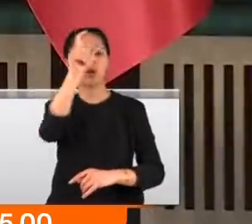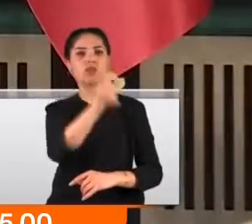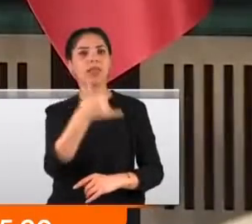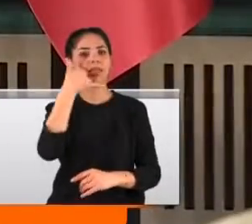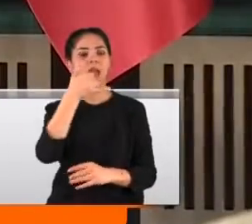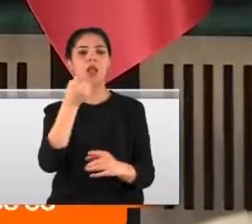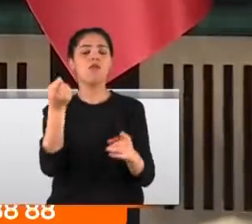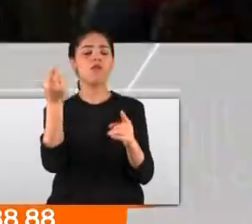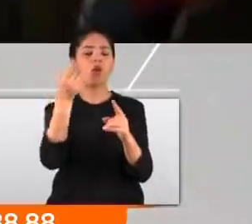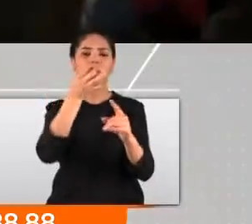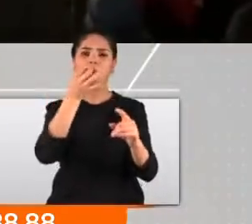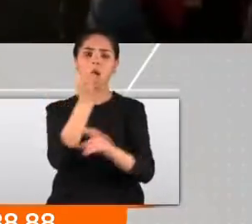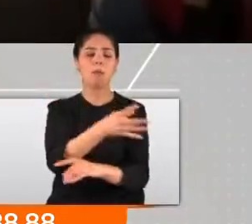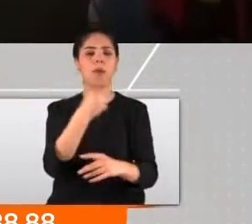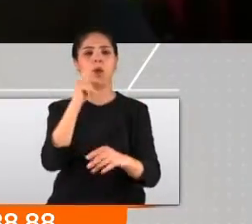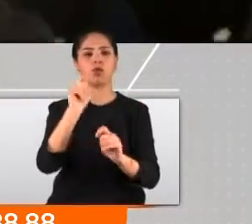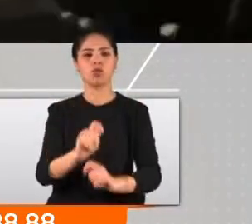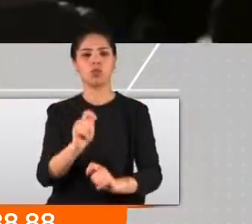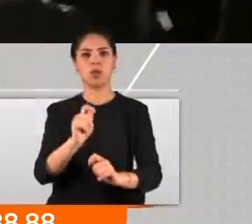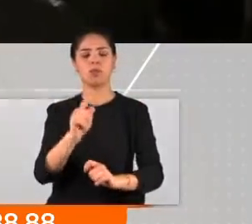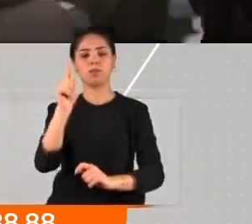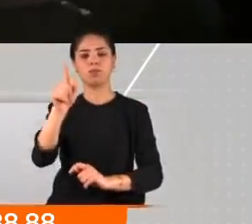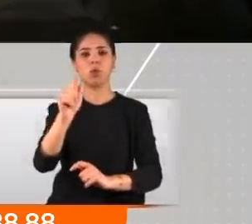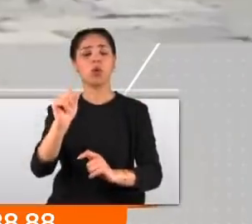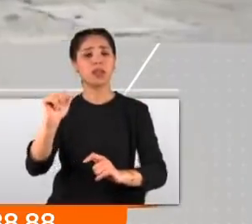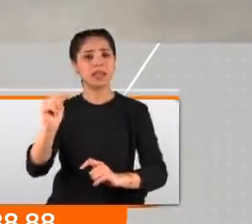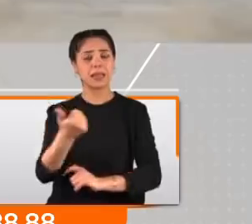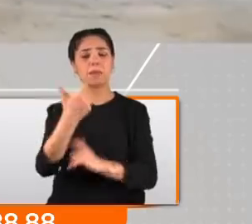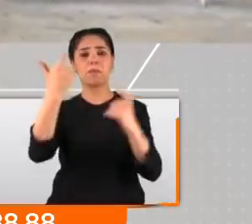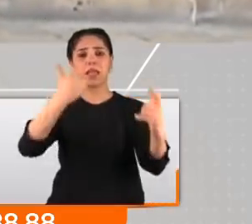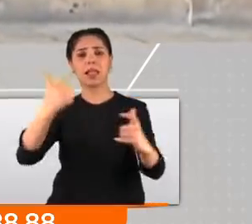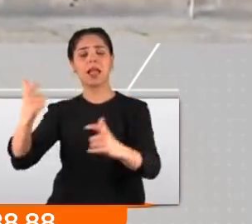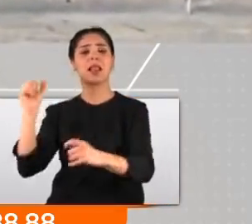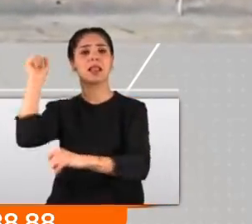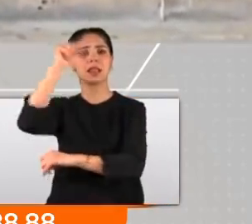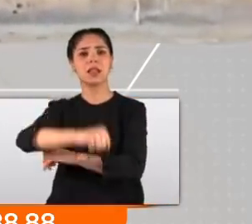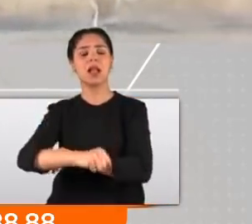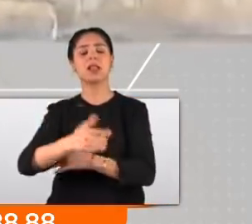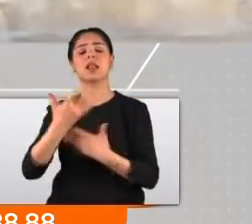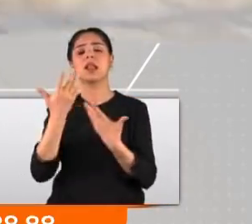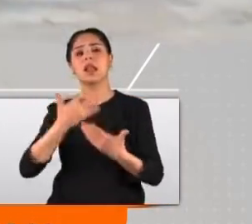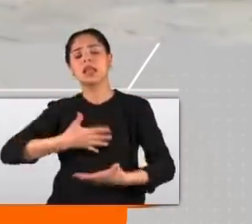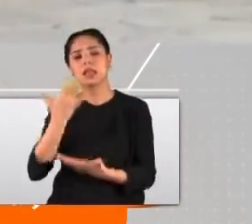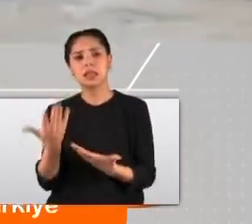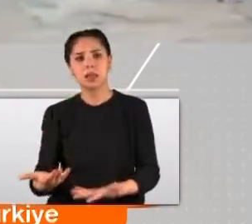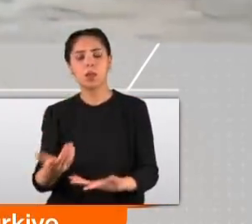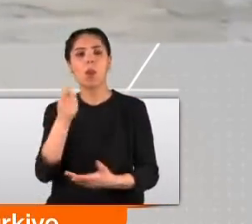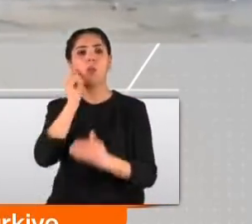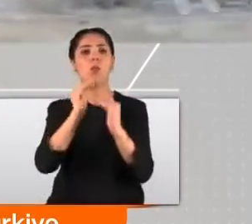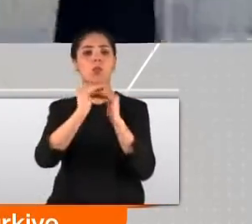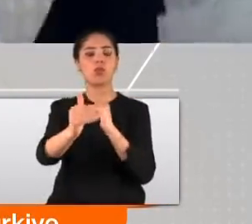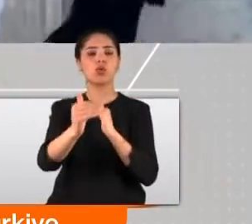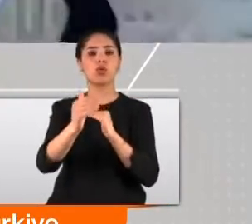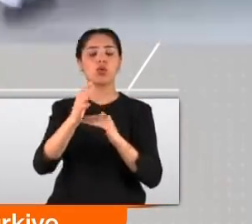görüşmesinde de iletti. Haremi Şerif'in mahremiyetine yönelik saldırıları lanetlediğimizi, Müslümanların